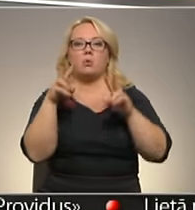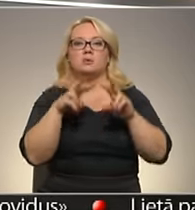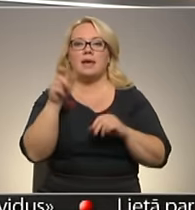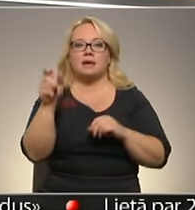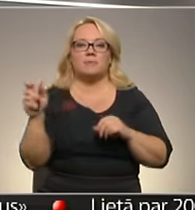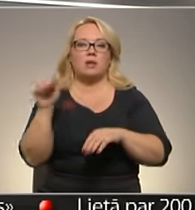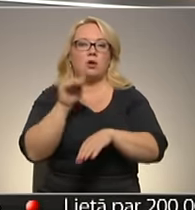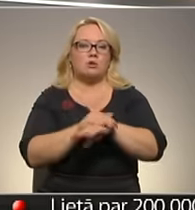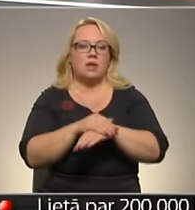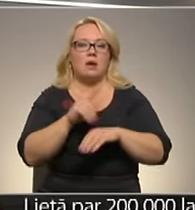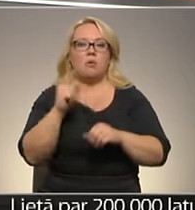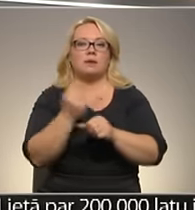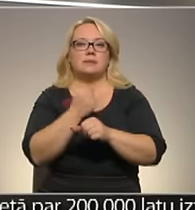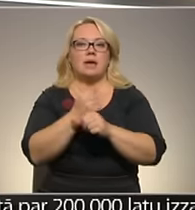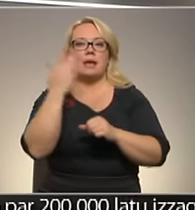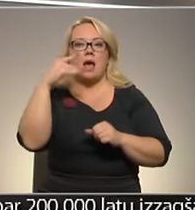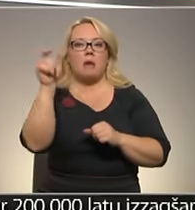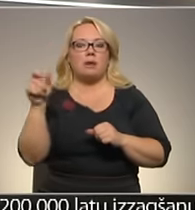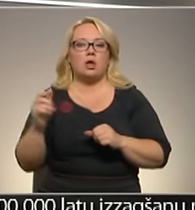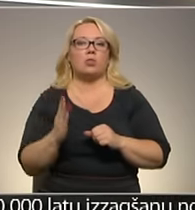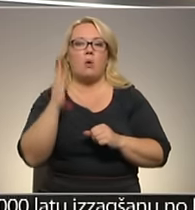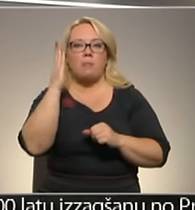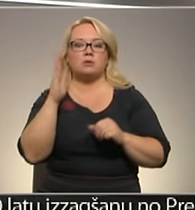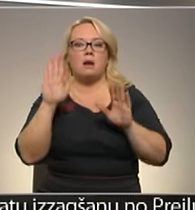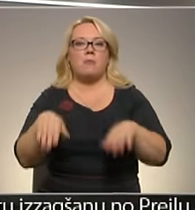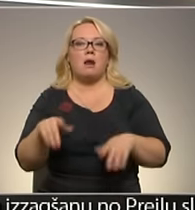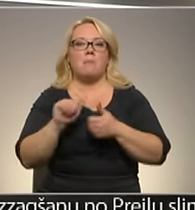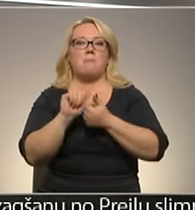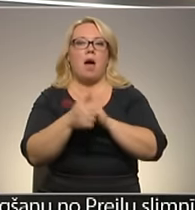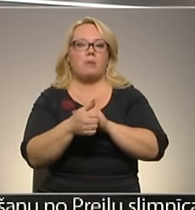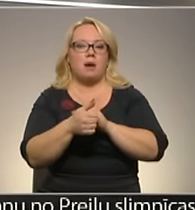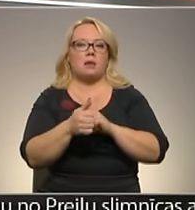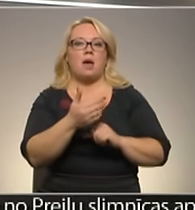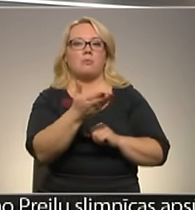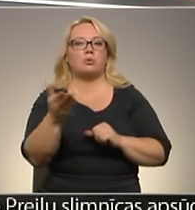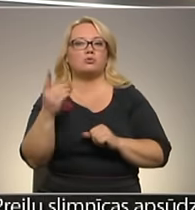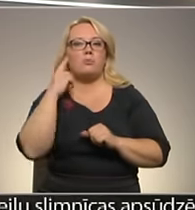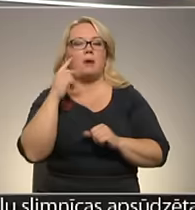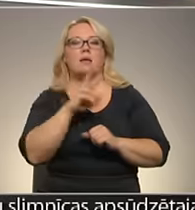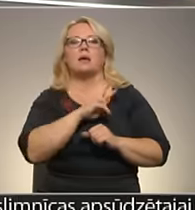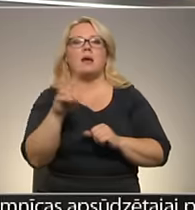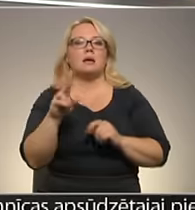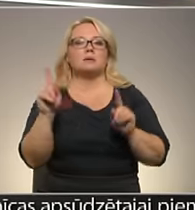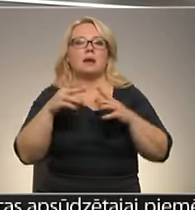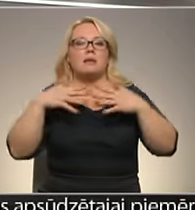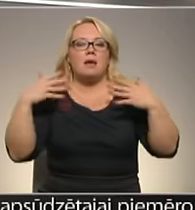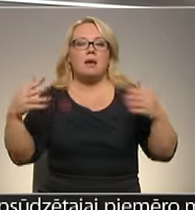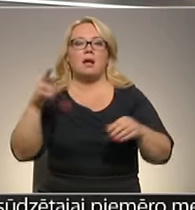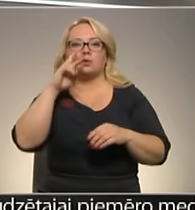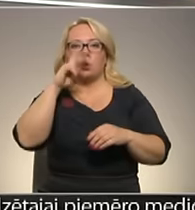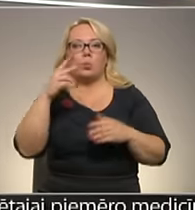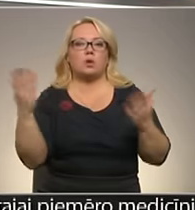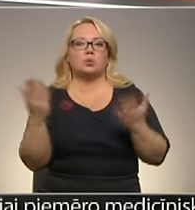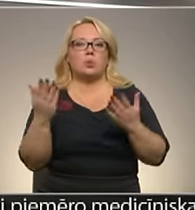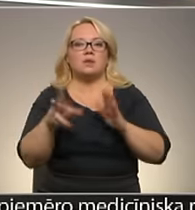secinājuši, ka tas, ko izdarīja amerikāņi, viņi nobalsoja par pārmaiņām. Jūsuprāt, kas tad ir tās lielākās kļūdas,